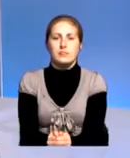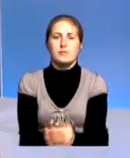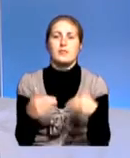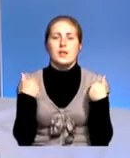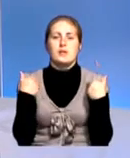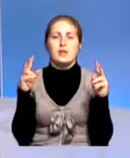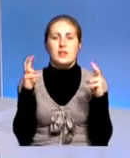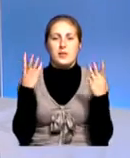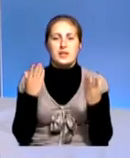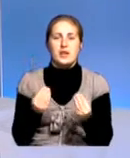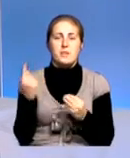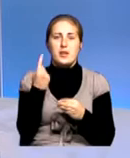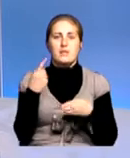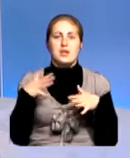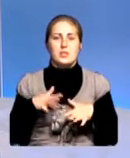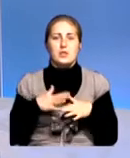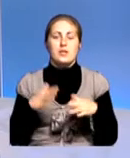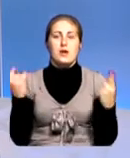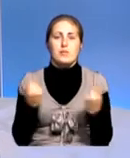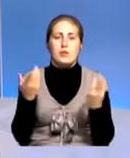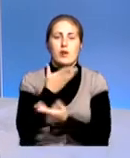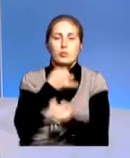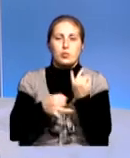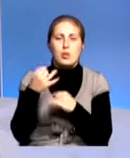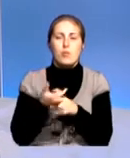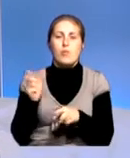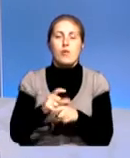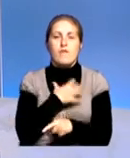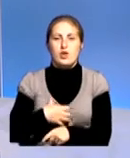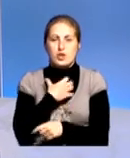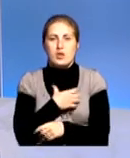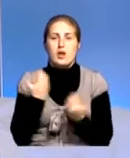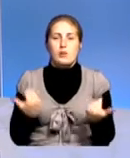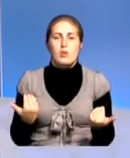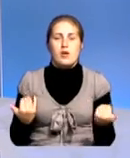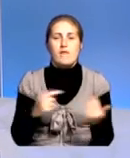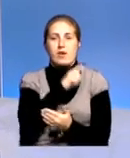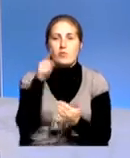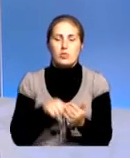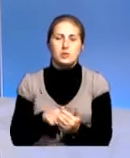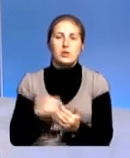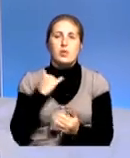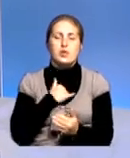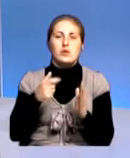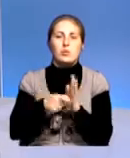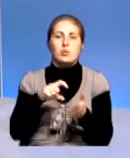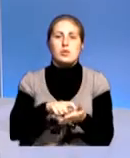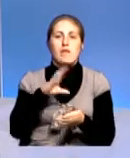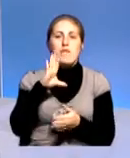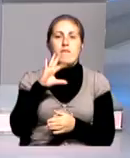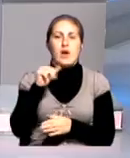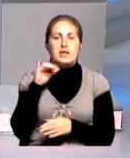Здравствуйте! Тема дня. На Первом Крымском традиционно обсуждаем наиболее важные и актуальные на сегодня вопросы. У нас в студии Вадим